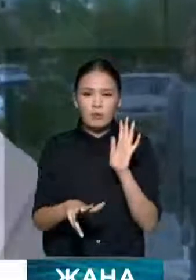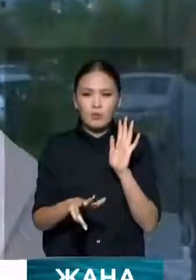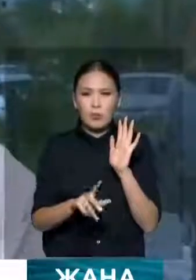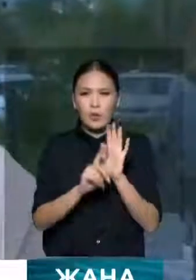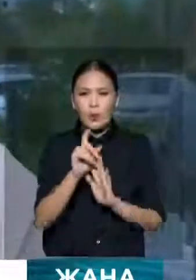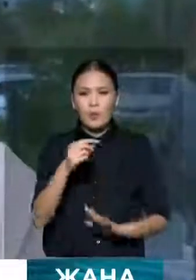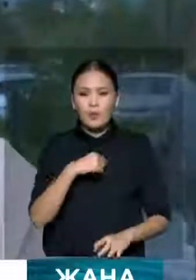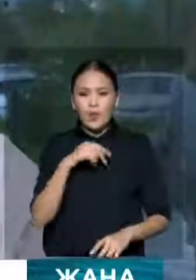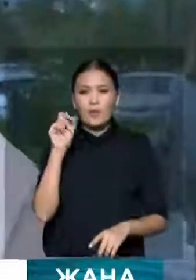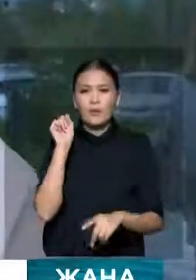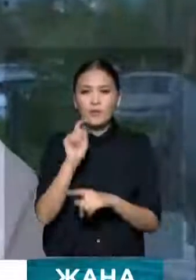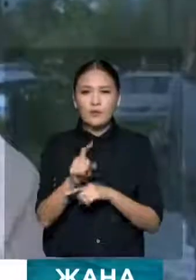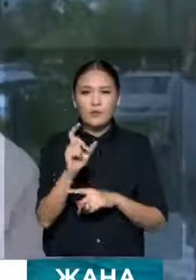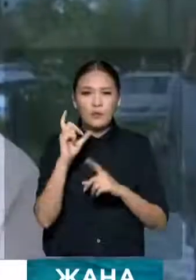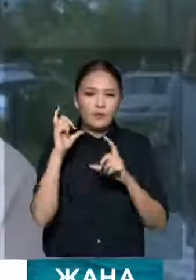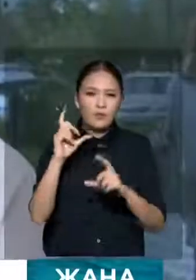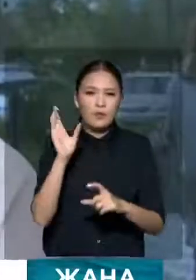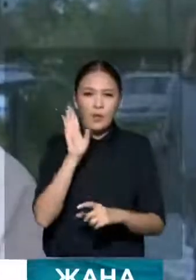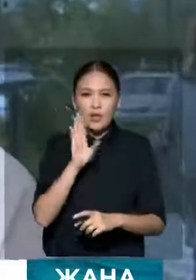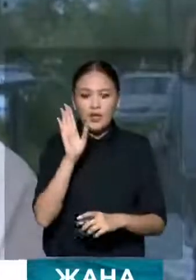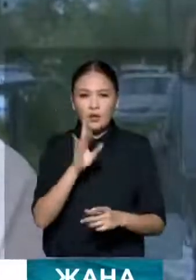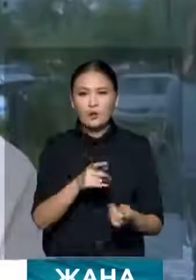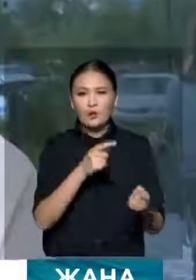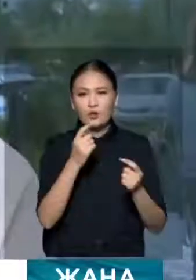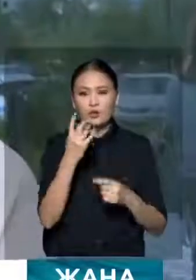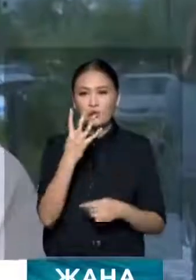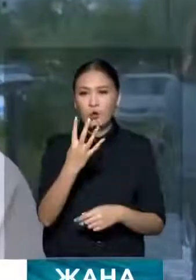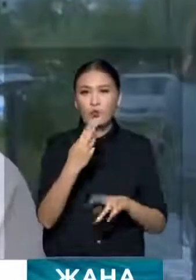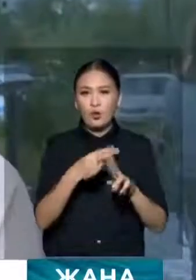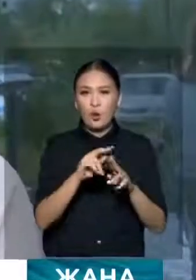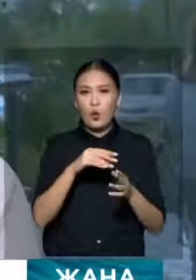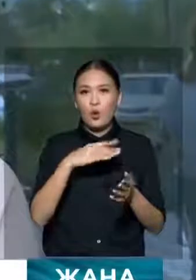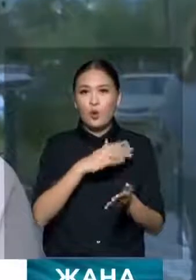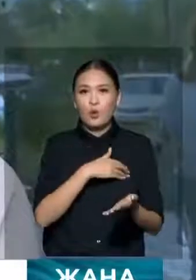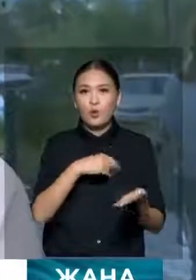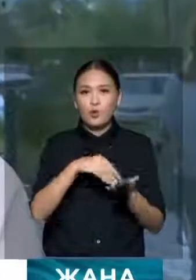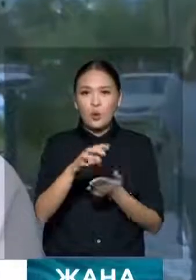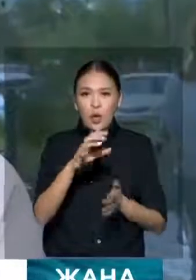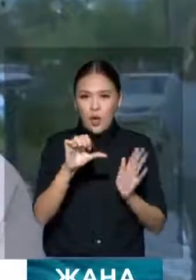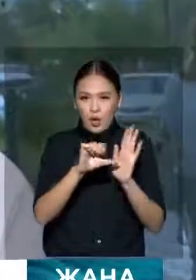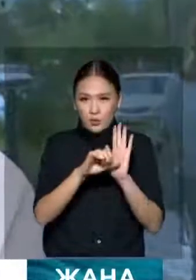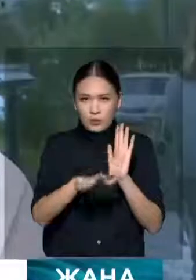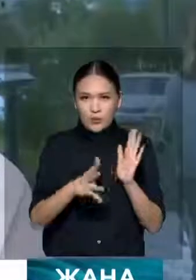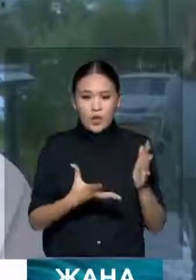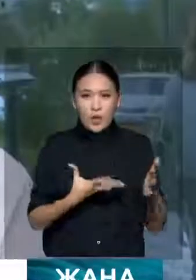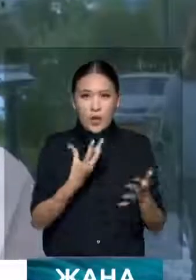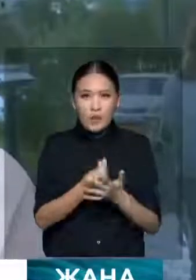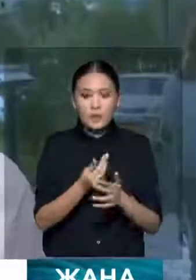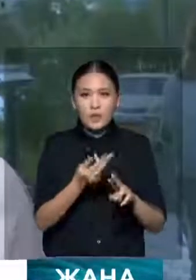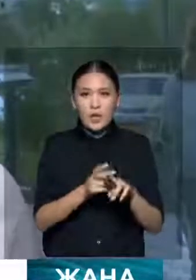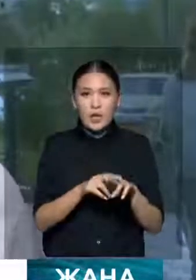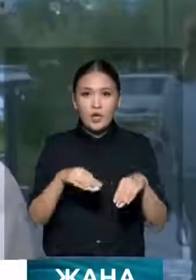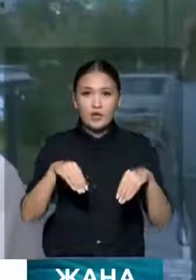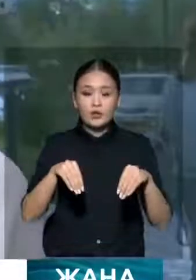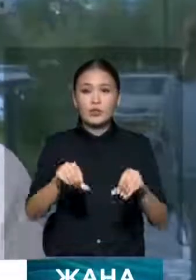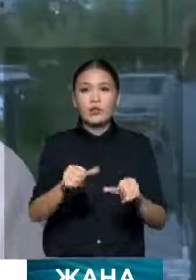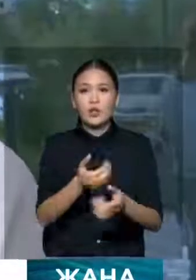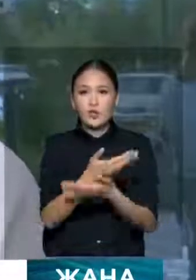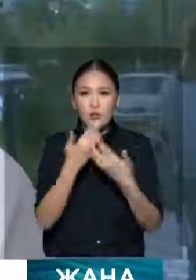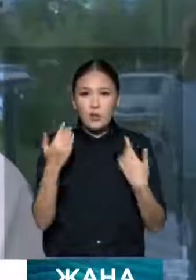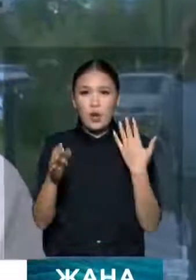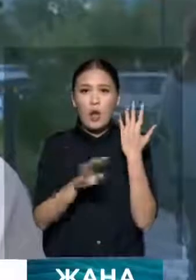Бізге бадауыз бен су әкелді. 4 куб су алу үшін 6 мүнгі түйледік. Судың жоқтығынан екен егіндеріміз шықпай